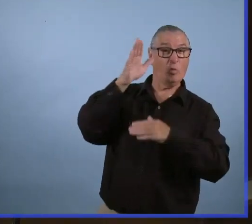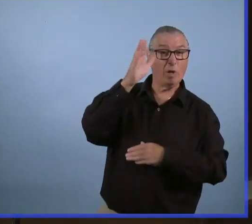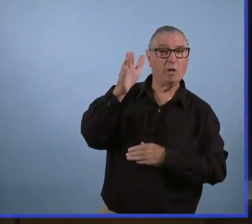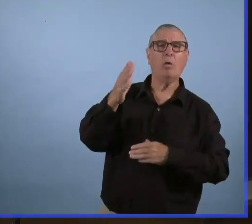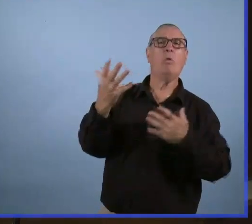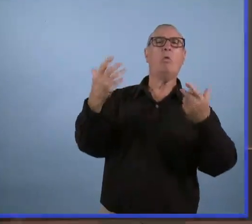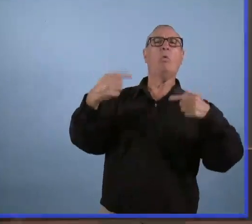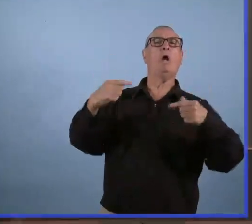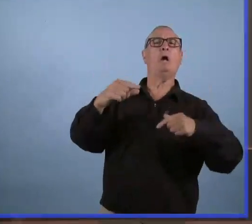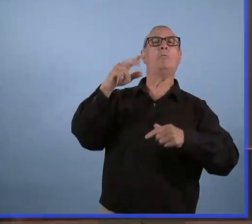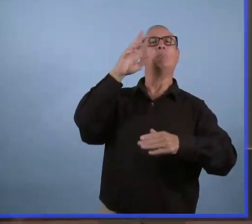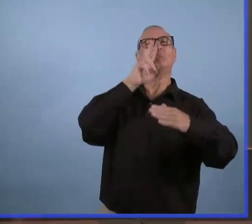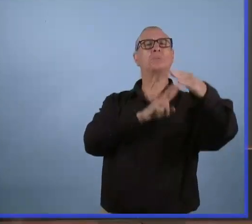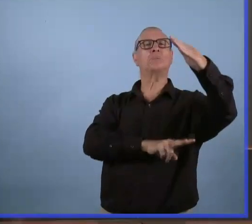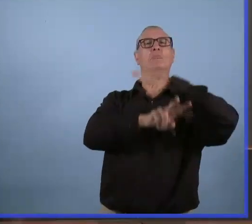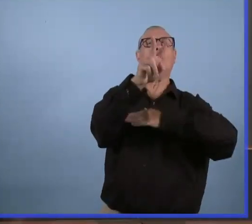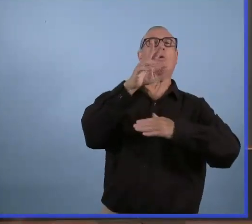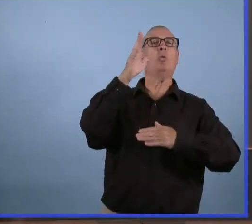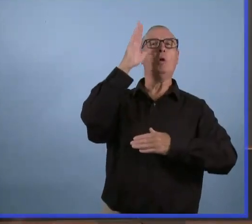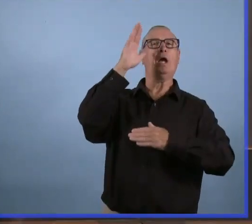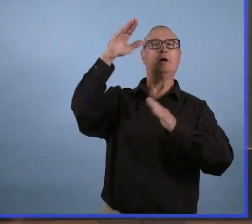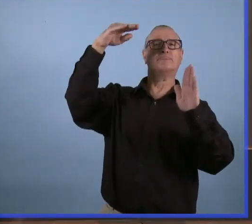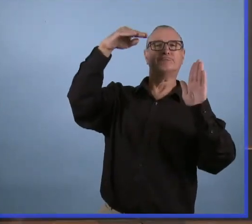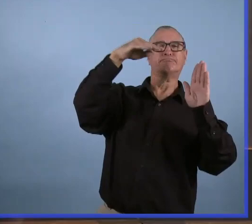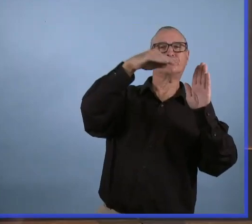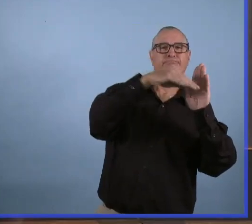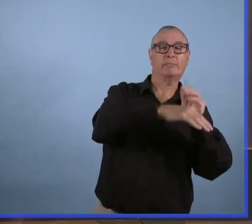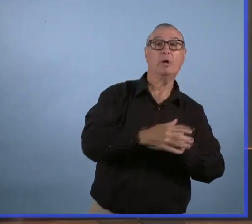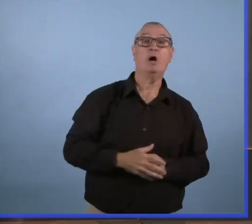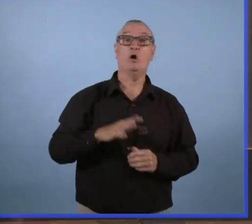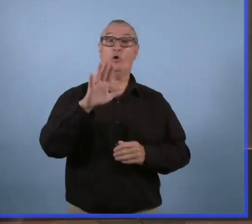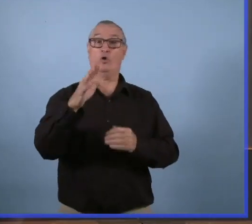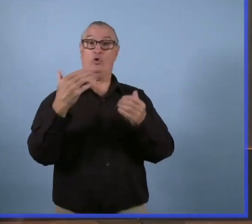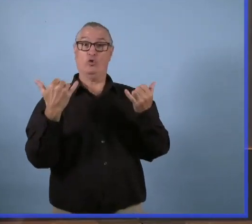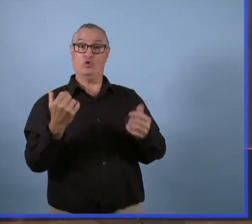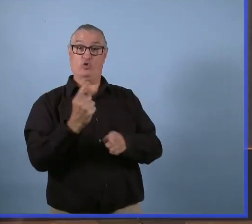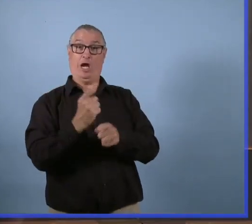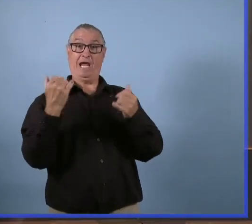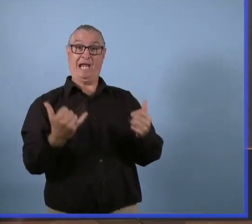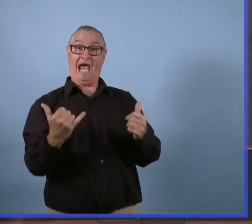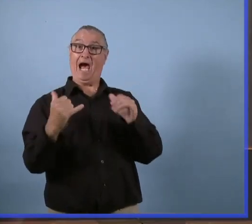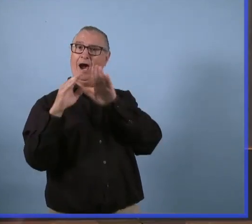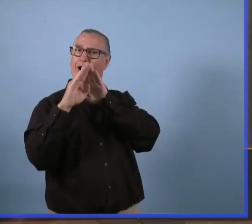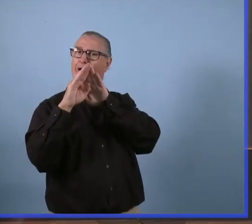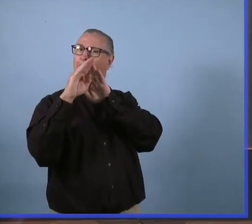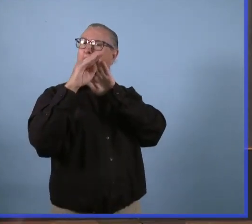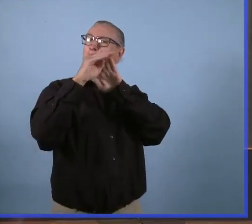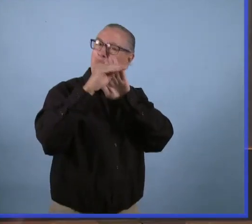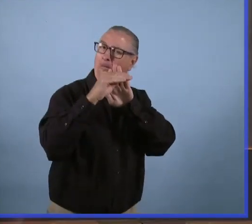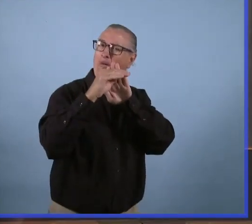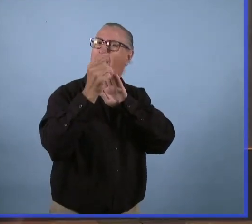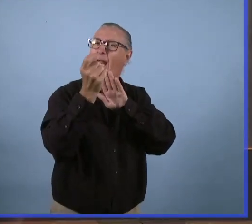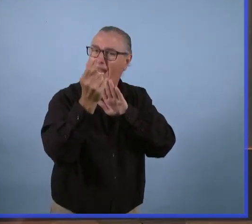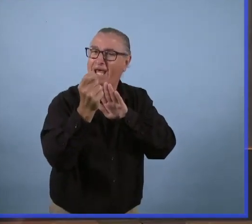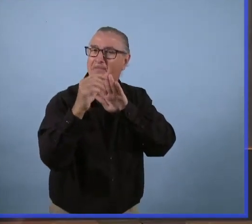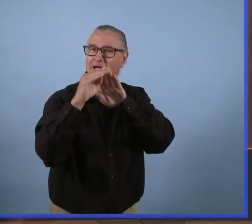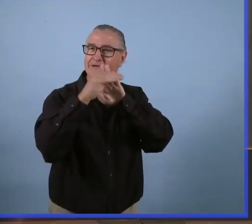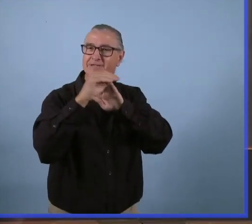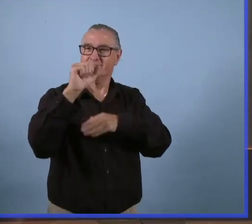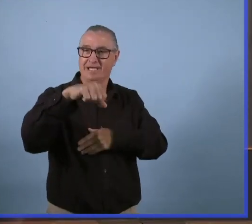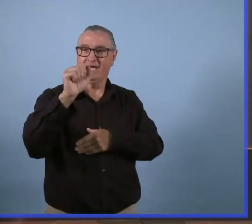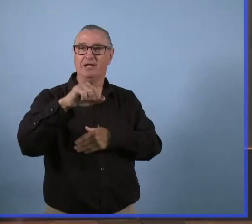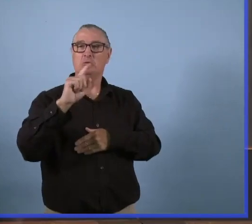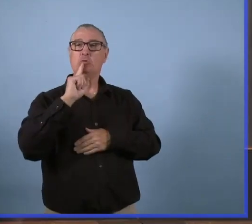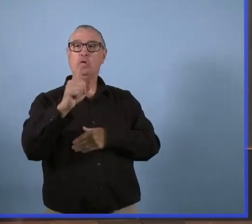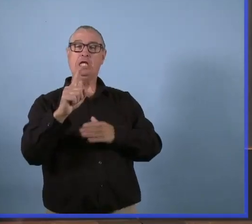Est-ce que vous pourriez nous donner une idée de ce que les modèles nous montrent ? Les chiffres commencent à baisser un petit peu.